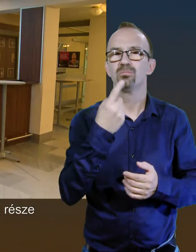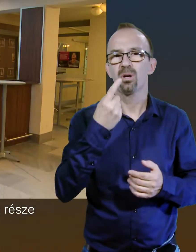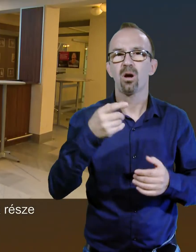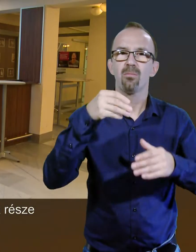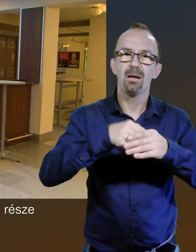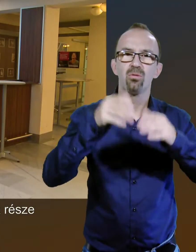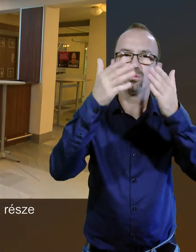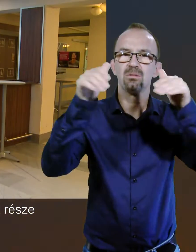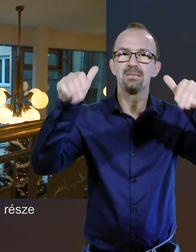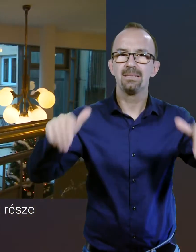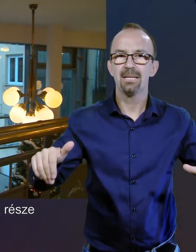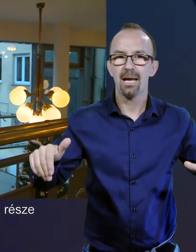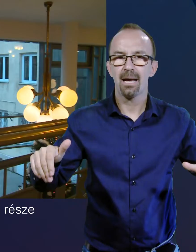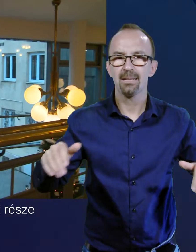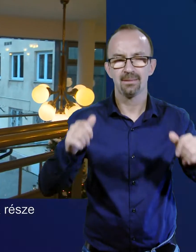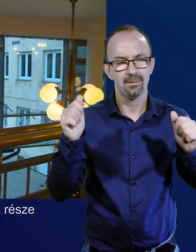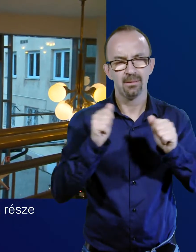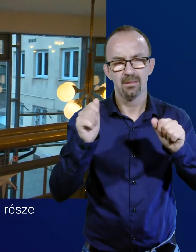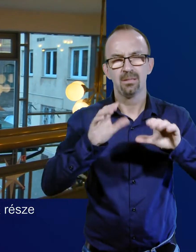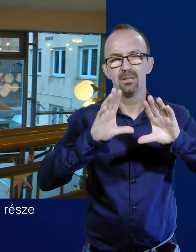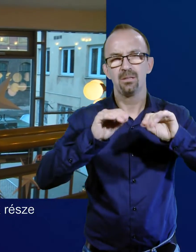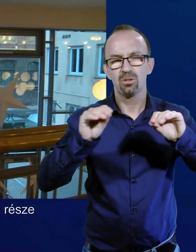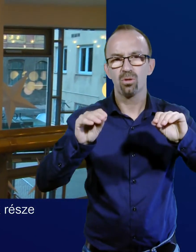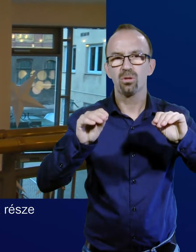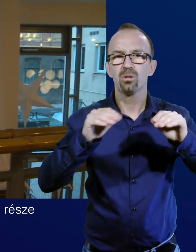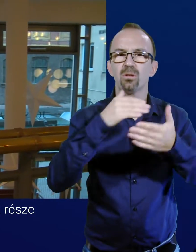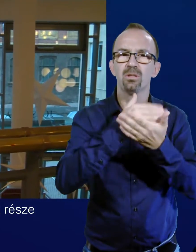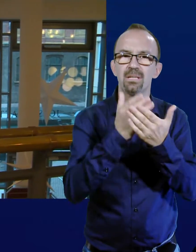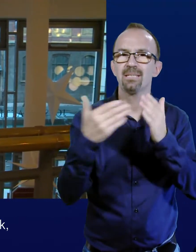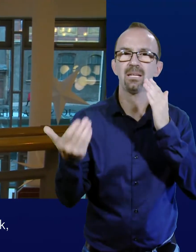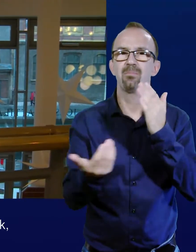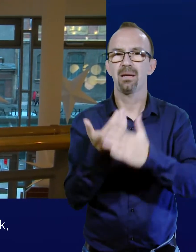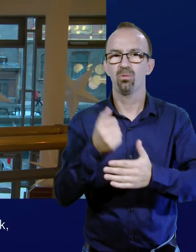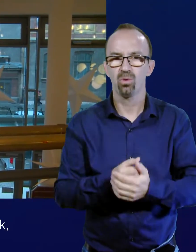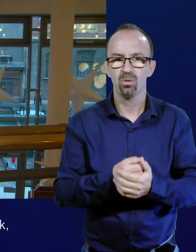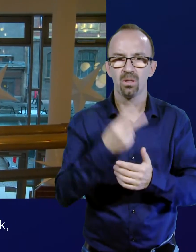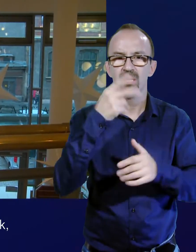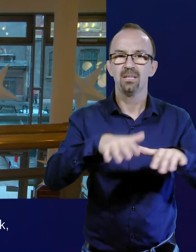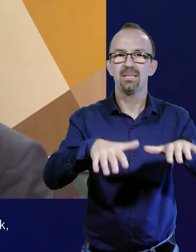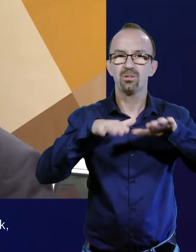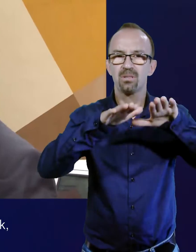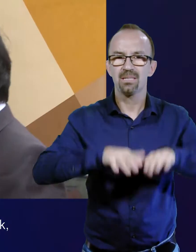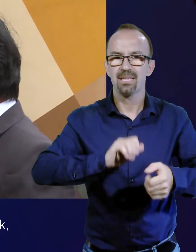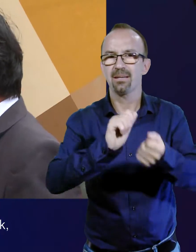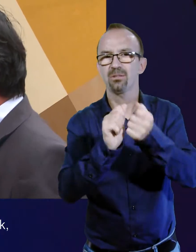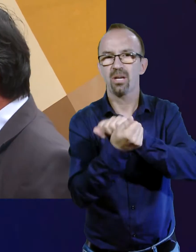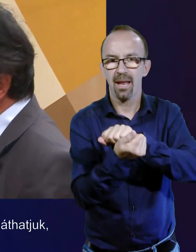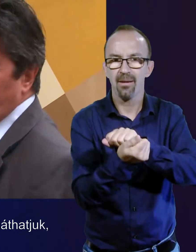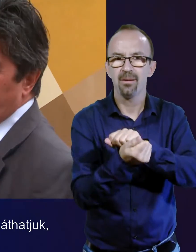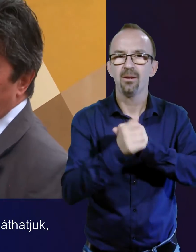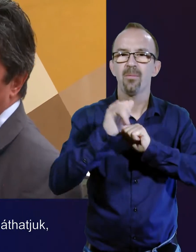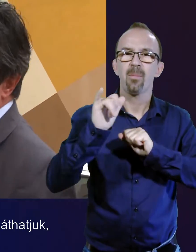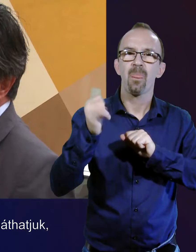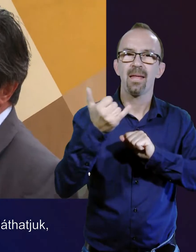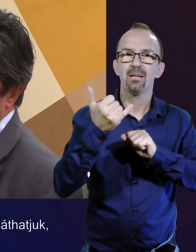nagyon sok része megújulhatott, a nézőtéri székeket kicseréltük, és ha